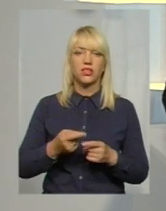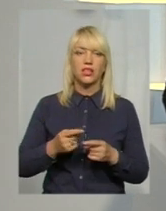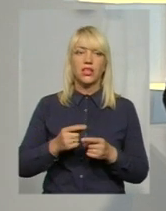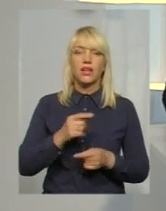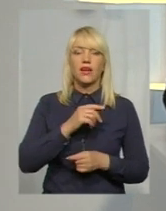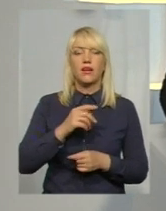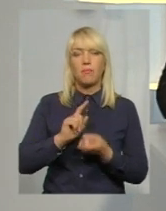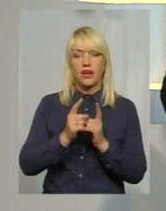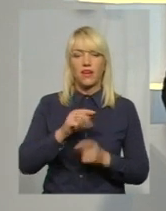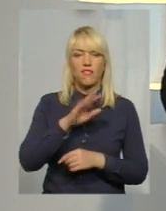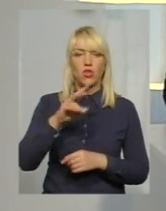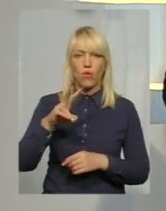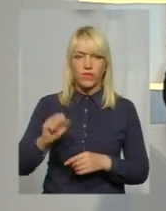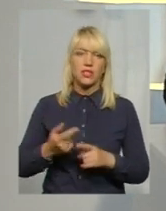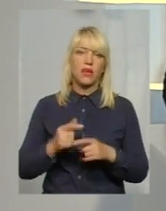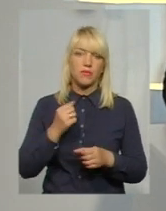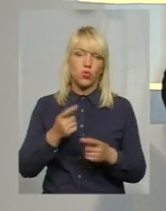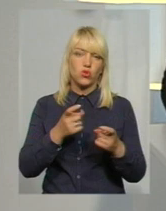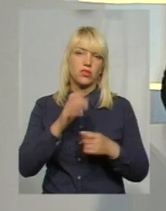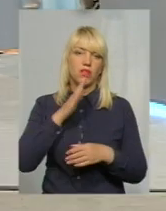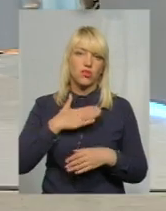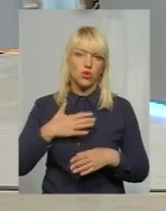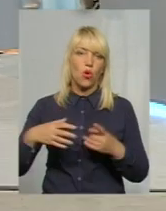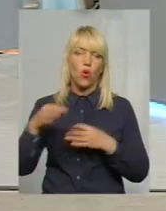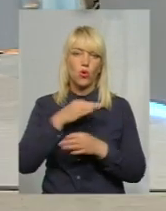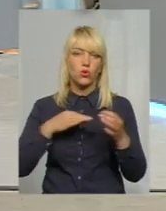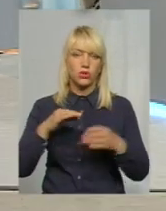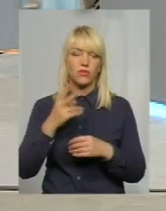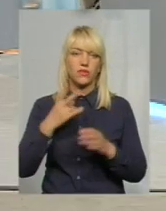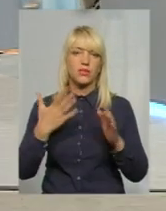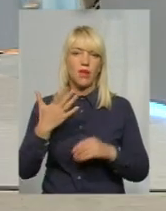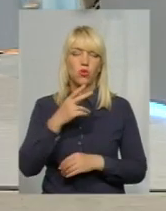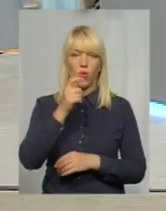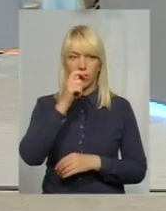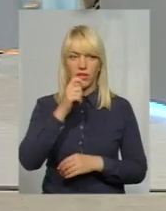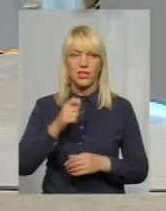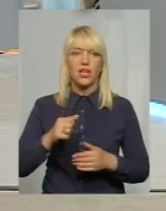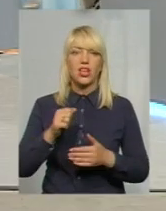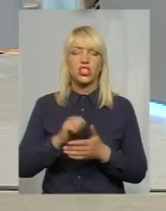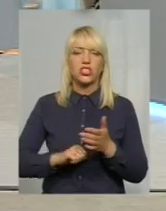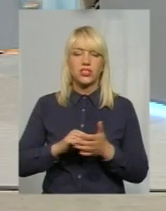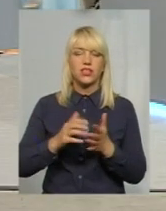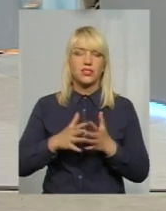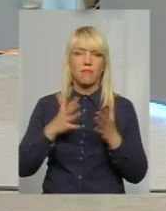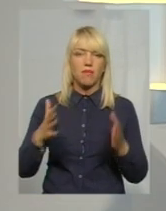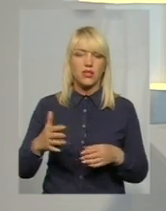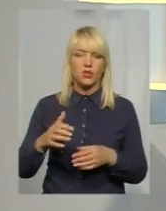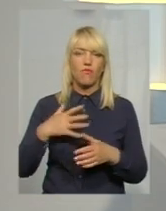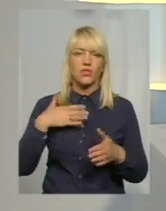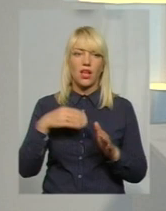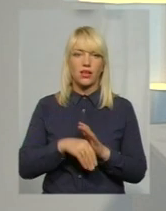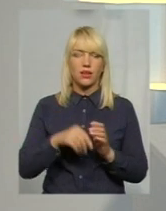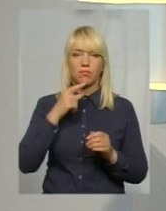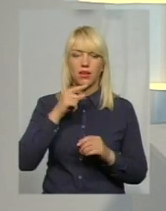Оксаною Фіновською. Долучайтеся до розмови. 25 квітня через масову загибель бджіл жителі сіл